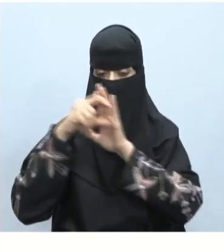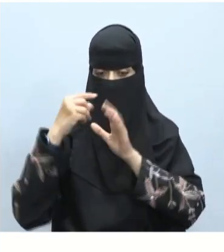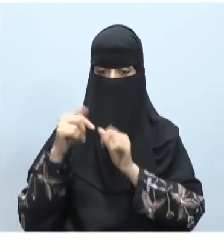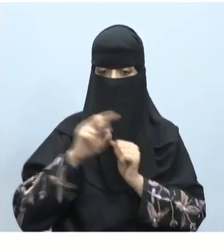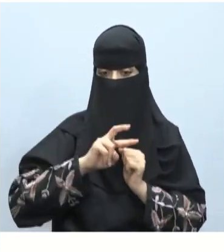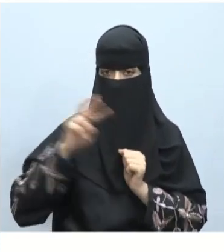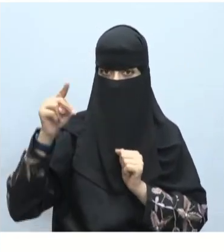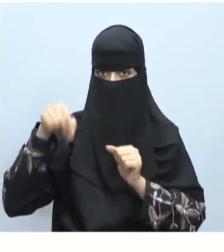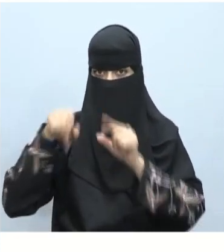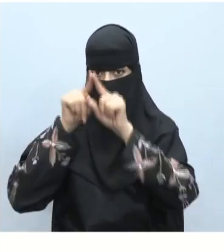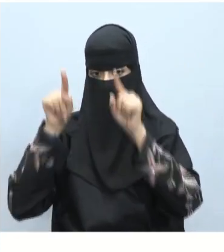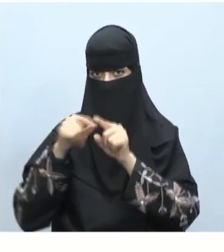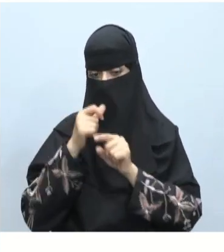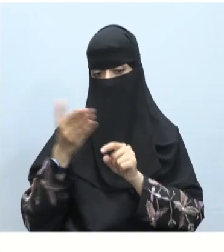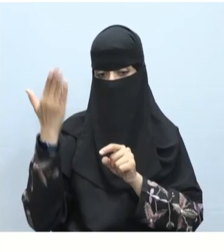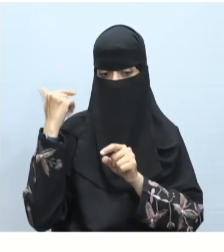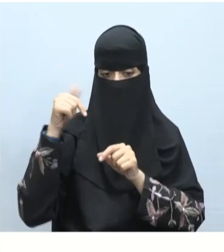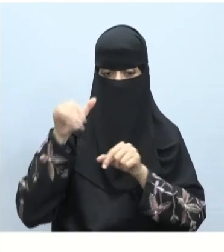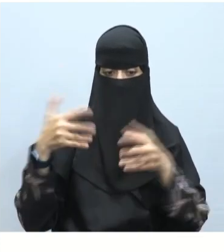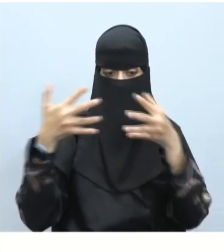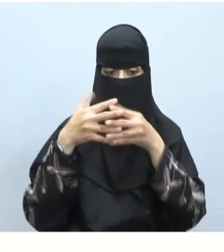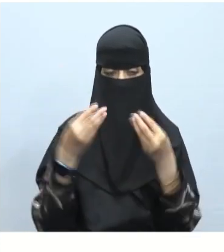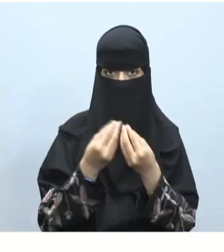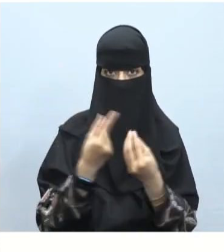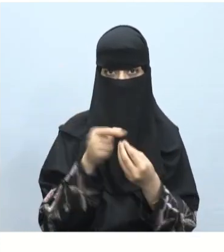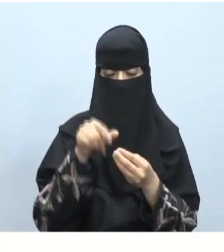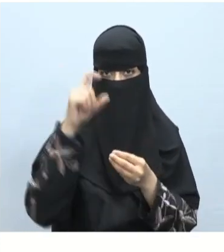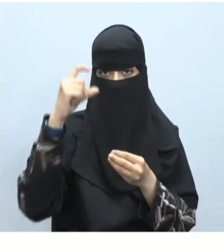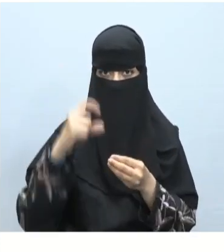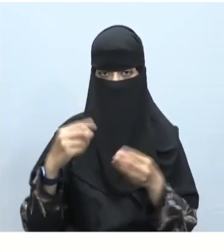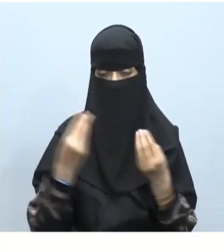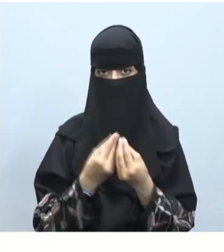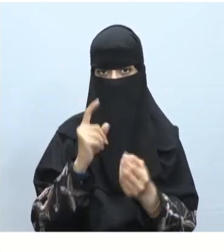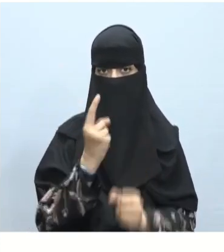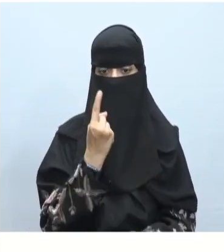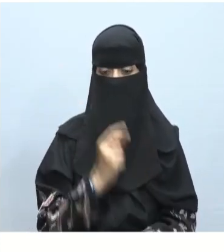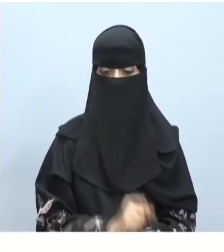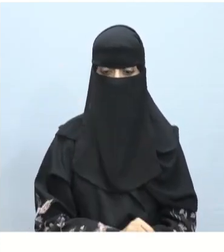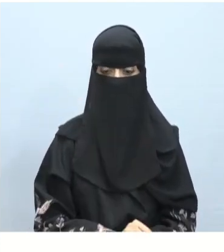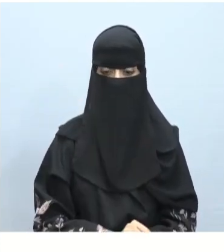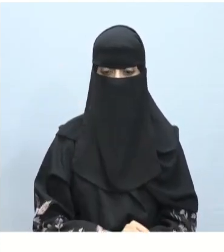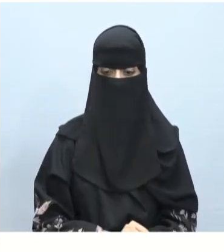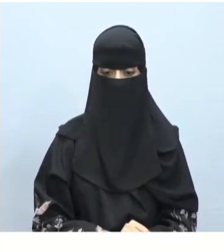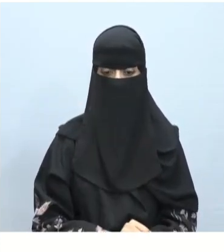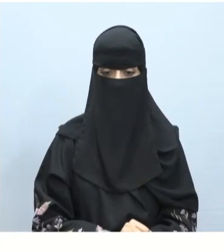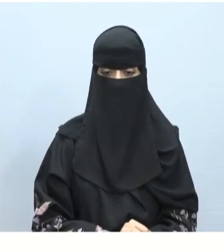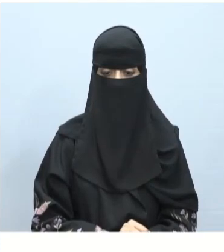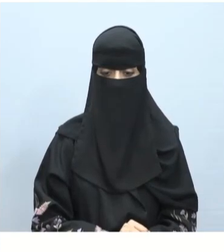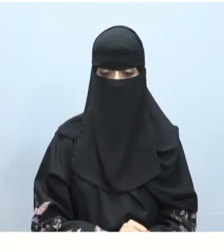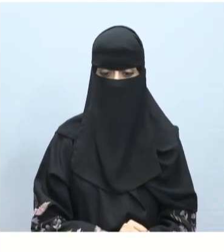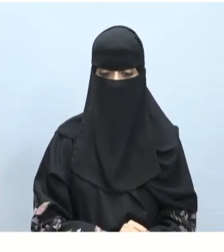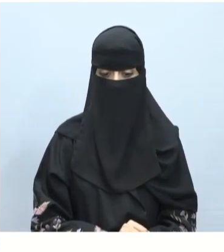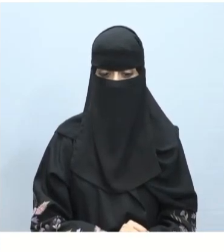وسحبته إلى مربع النص السابق حيث تم دمج مربعي النص في مربع نص واحد لدمج